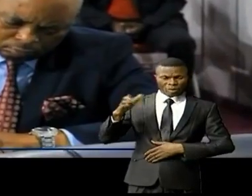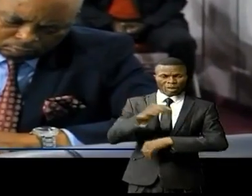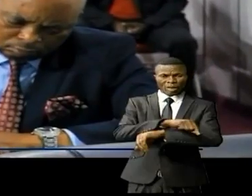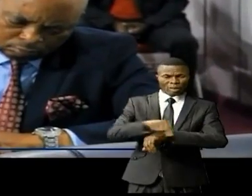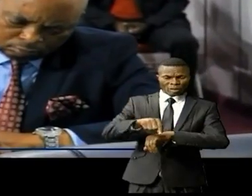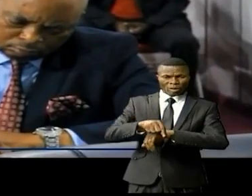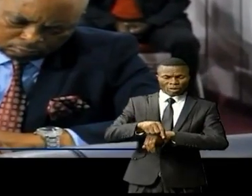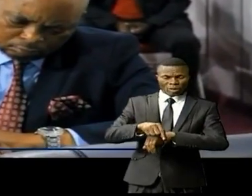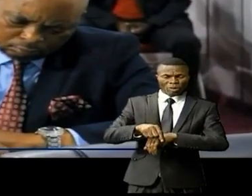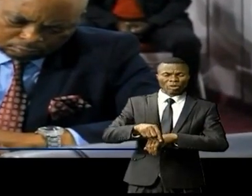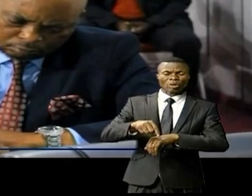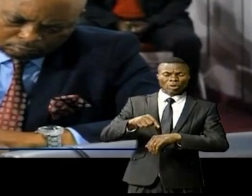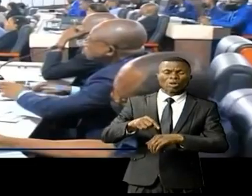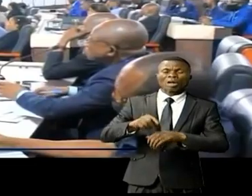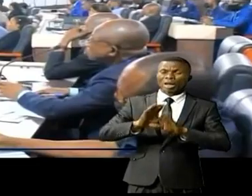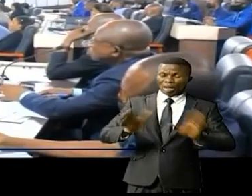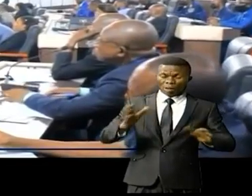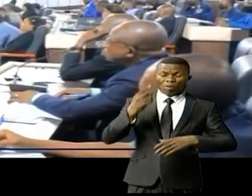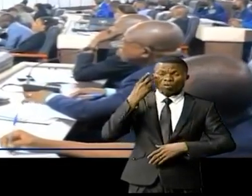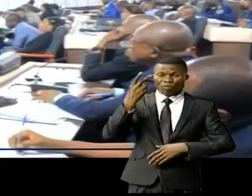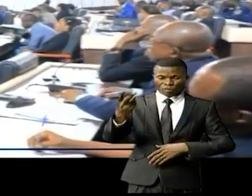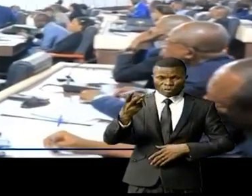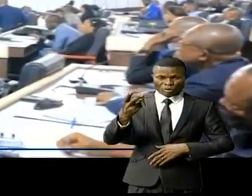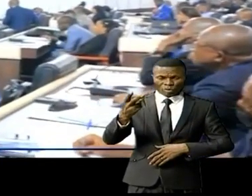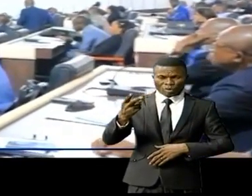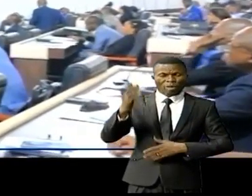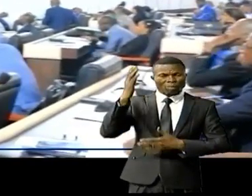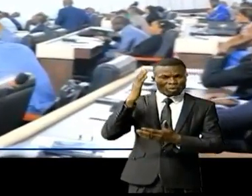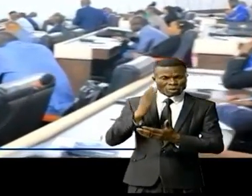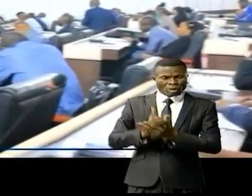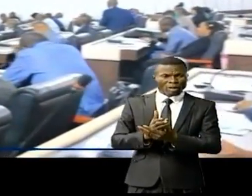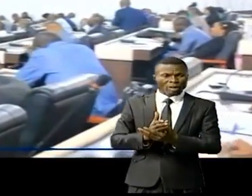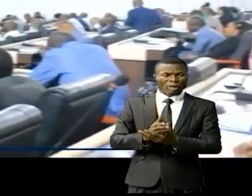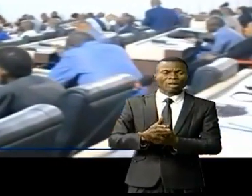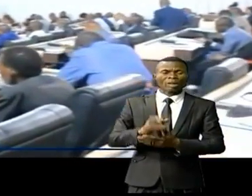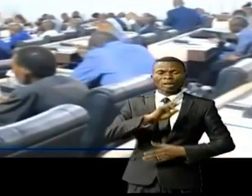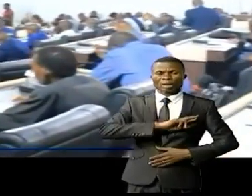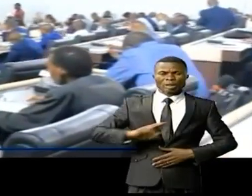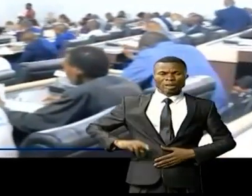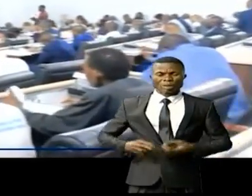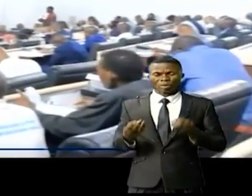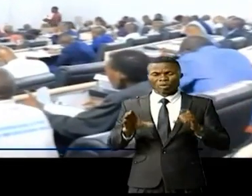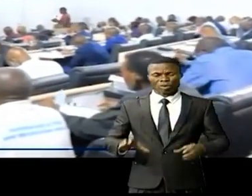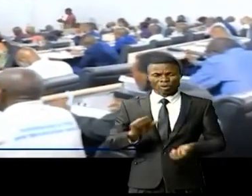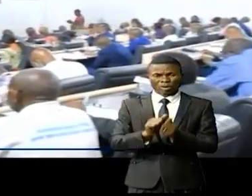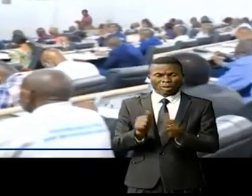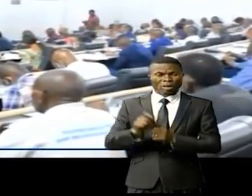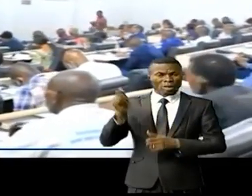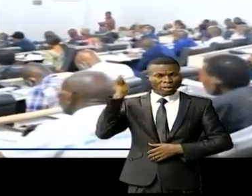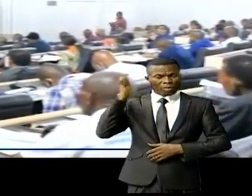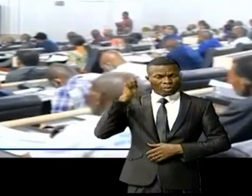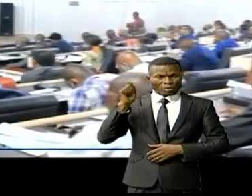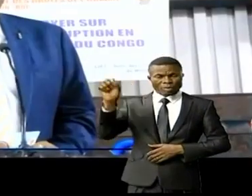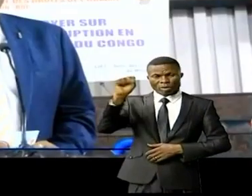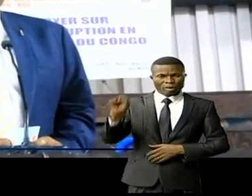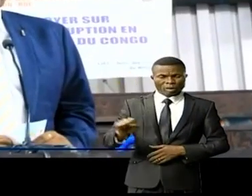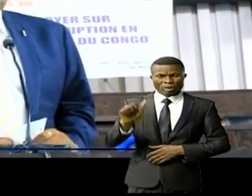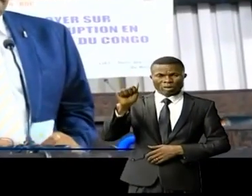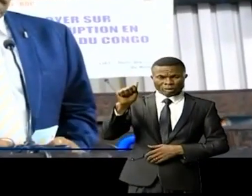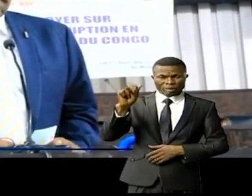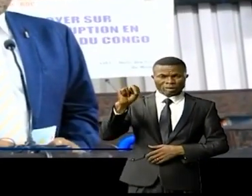soit persuasive pour décorruptionnaliser la RDC. Les professeurs Saint-Augustin